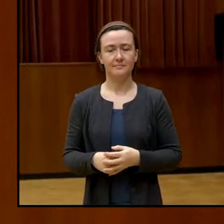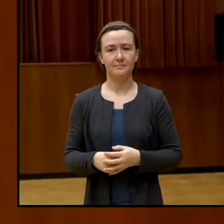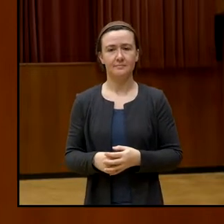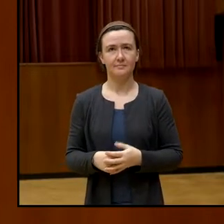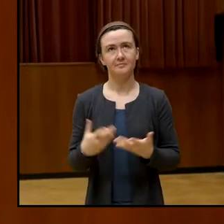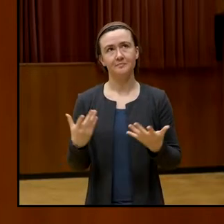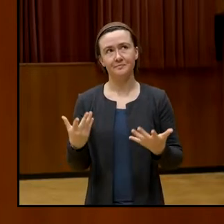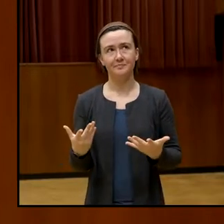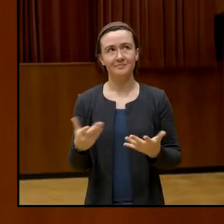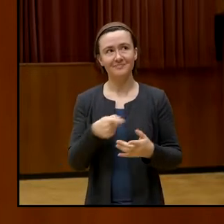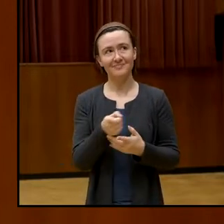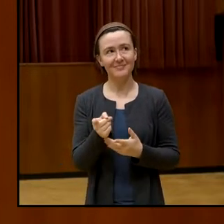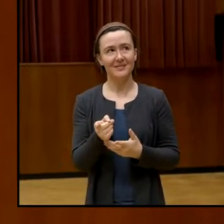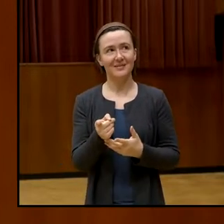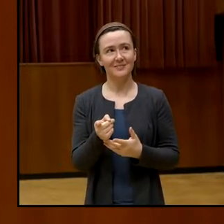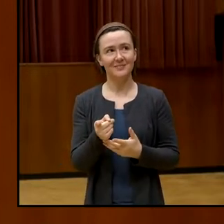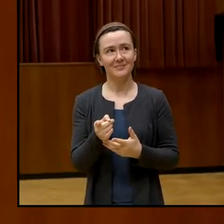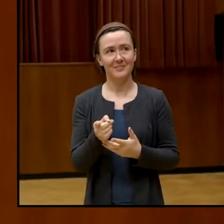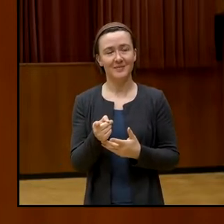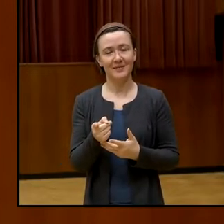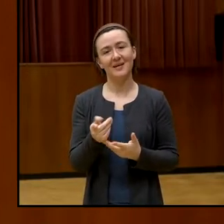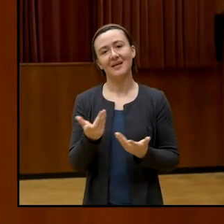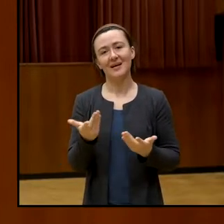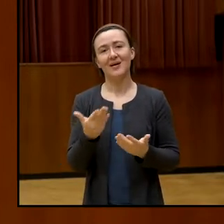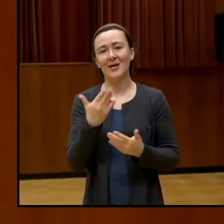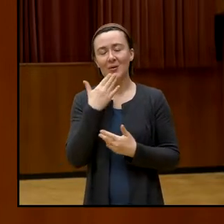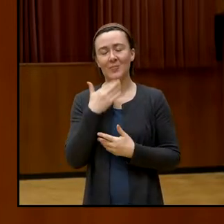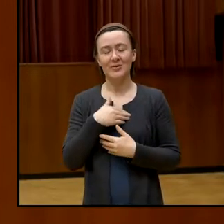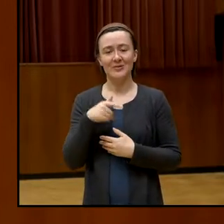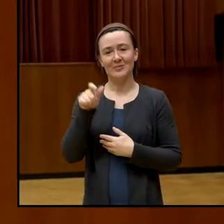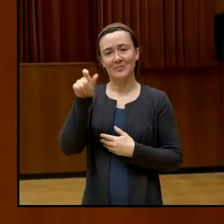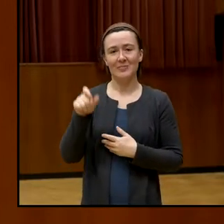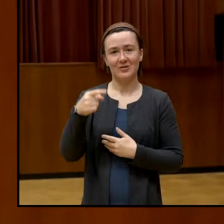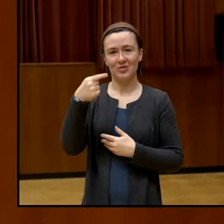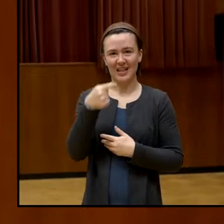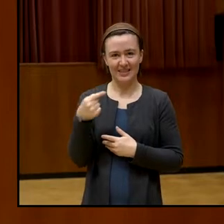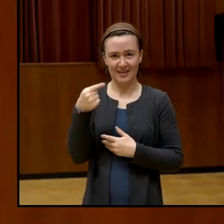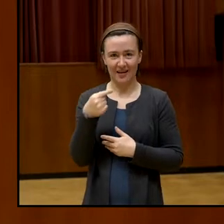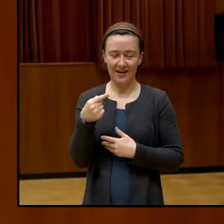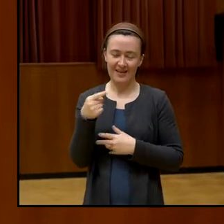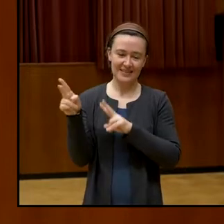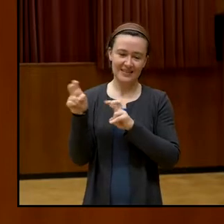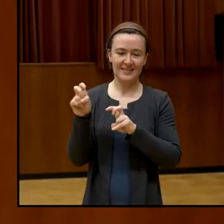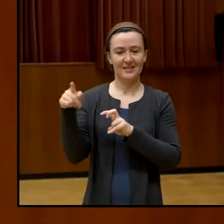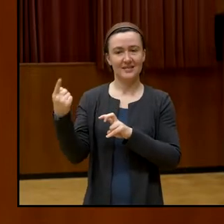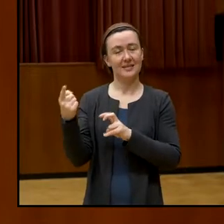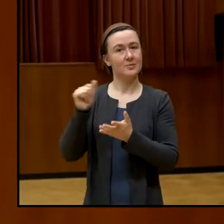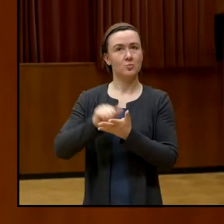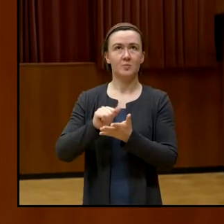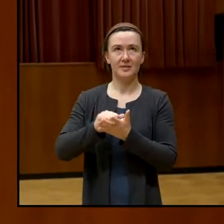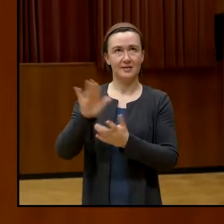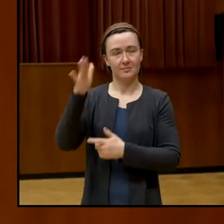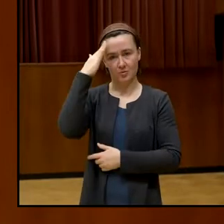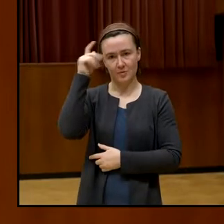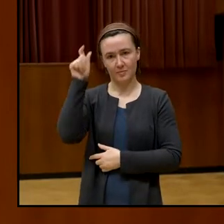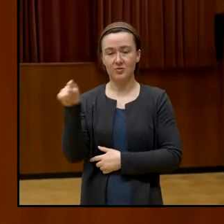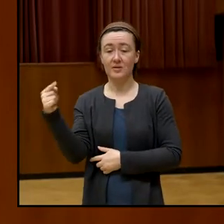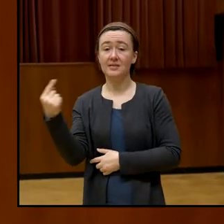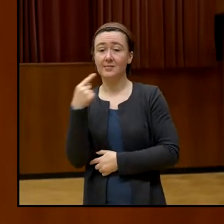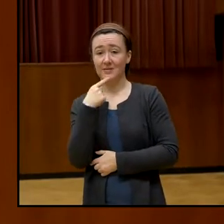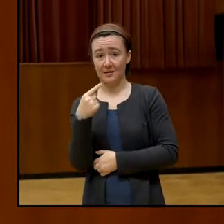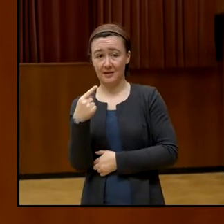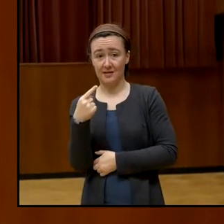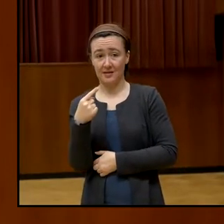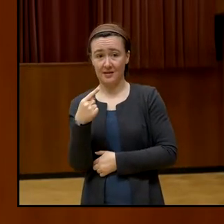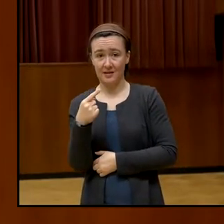ich würde jetzt gerne den Herrn Gans da zitieren, eine Ikone der Publizistik, der gesagt hat, Medien sind für eine Gesellschaft